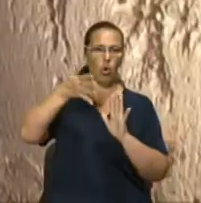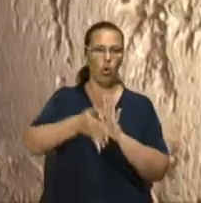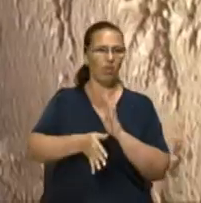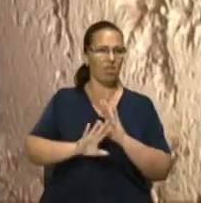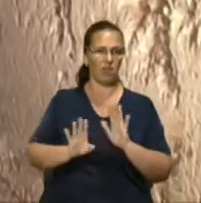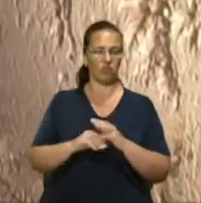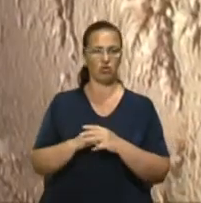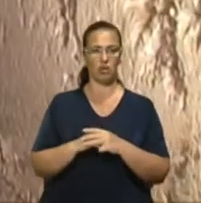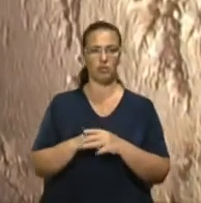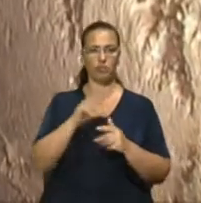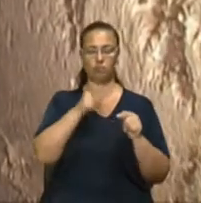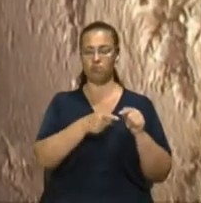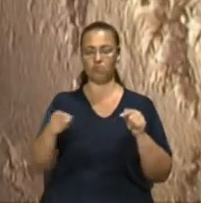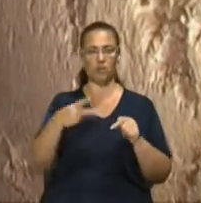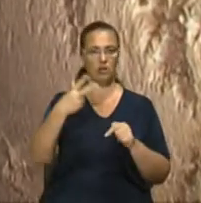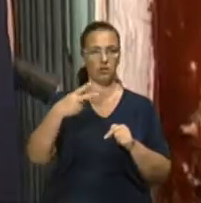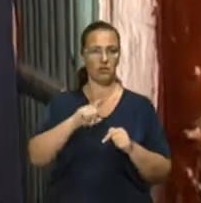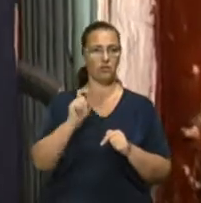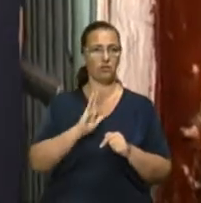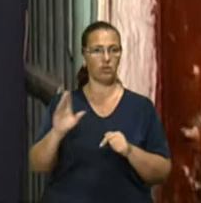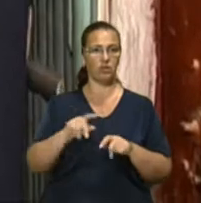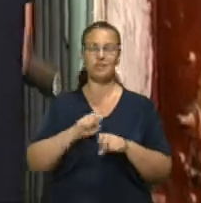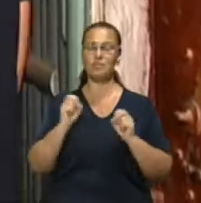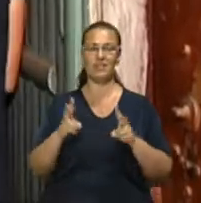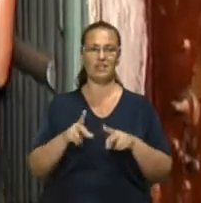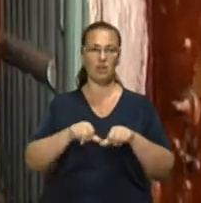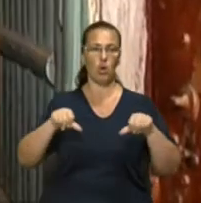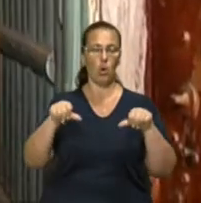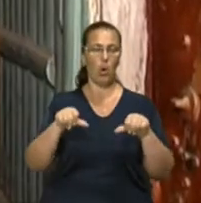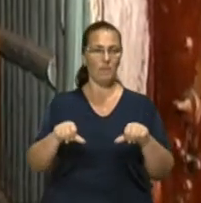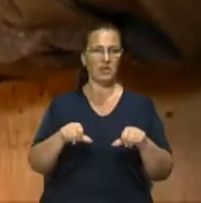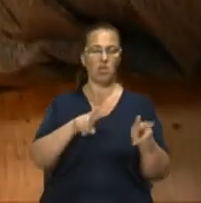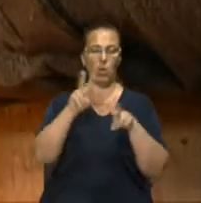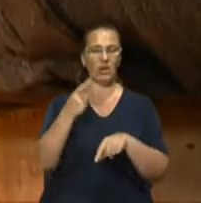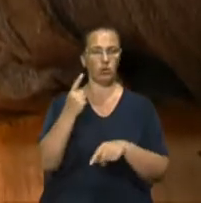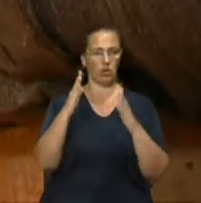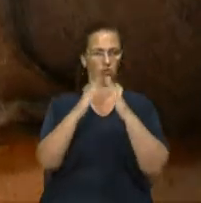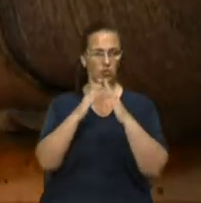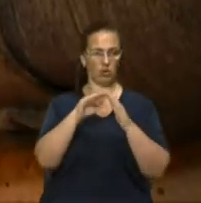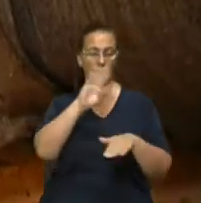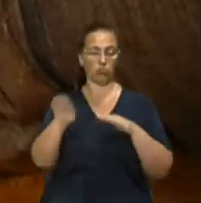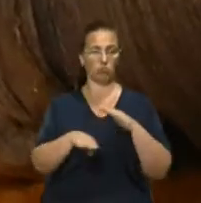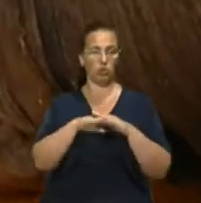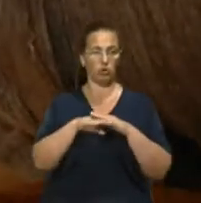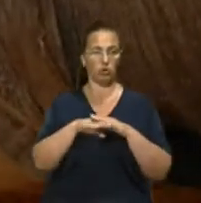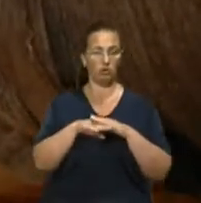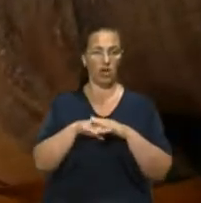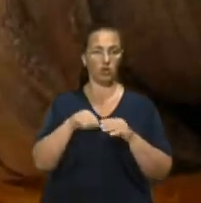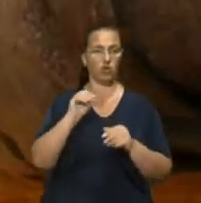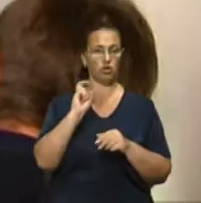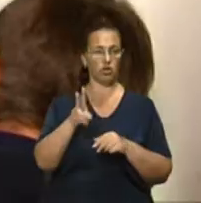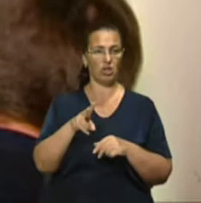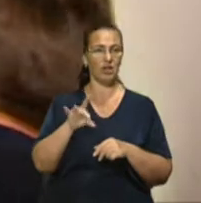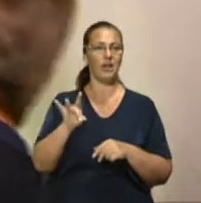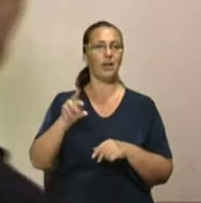Протягом 20 хвилин спеціальна комісія оглядає один будинок. У підпорядкуванні комунального підприємства «Рясне-402»